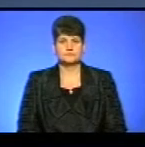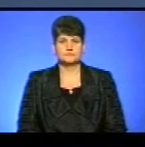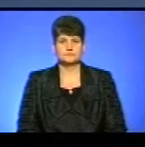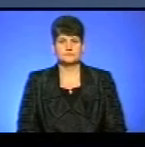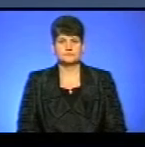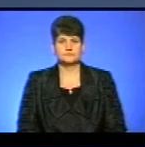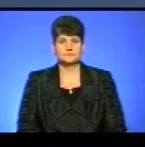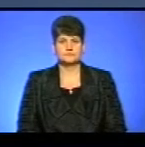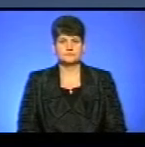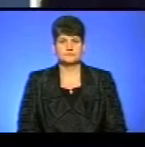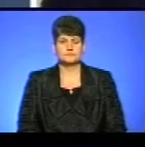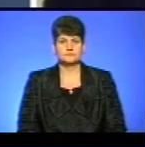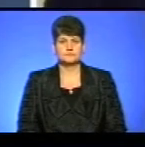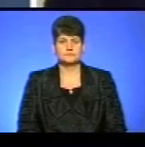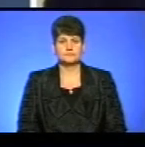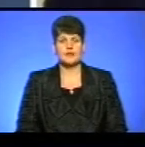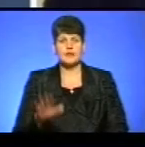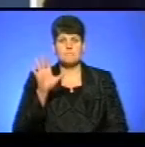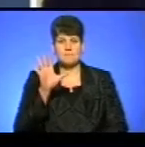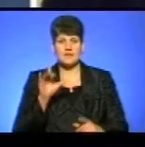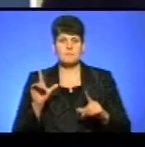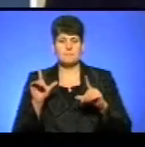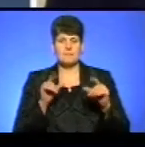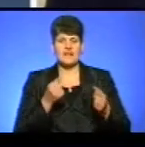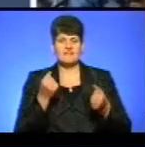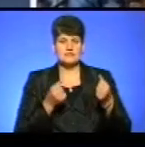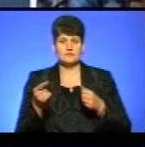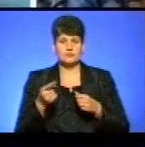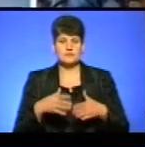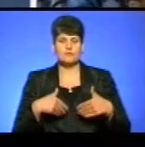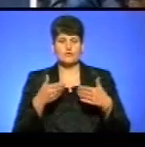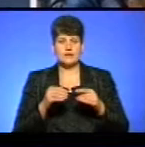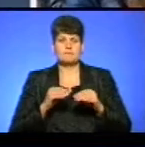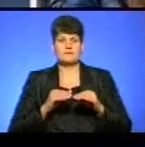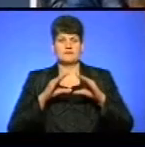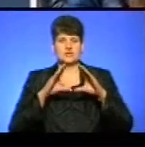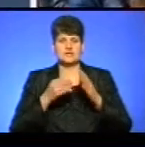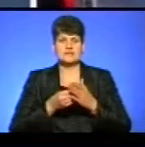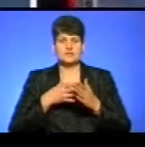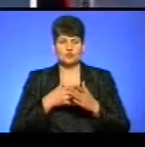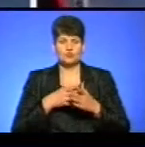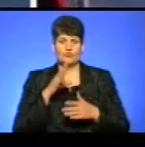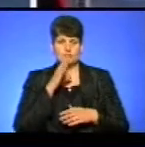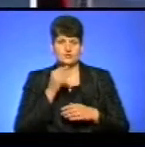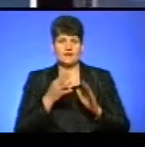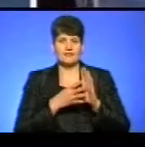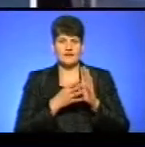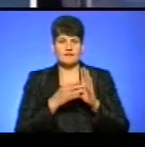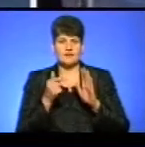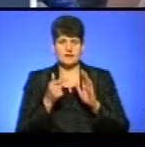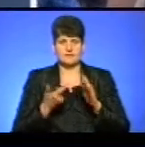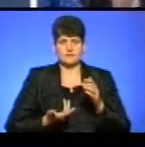Музика П'ять перевізників Тернополя запропонували підвищити ціну в маршрутках. 9 гривень готівкою, 8